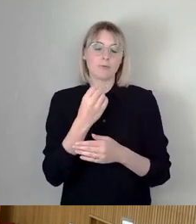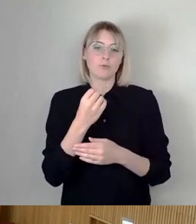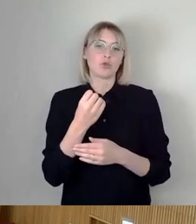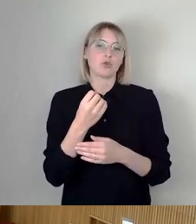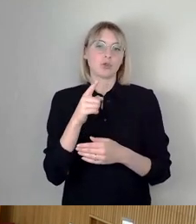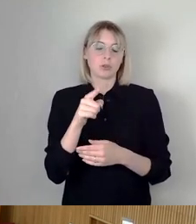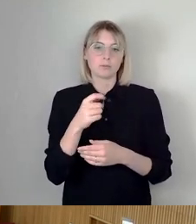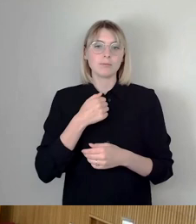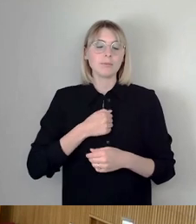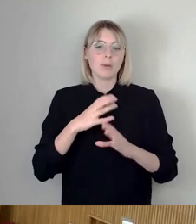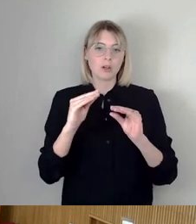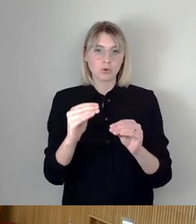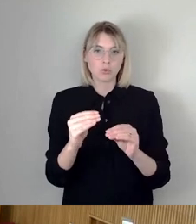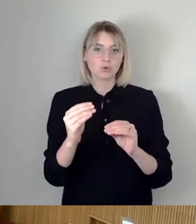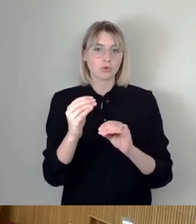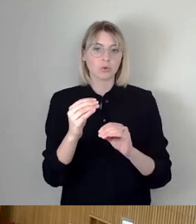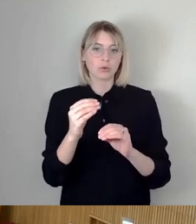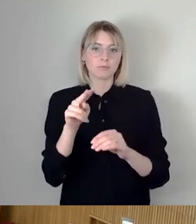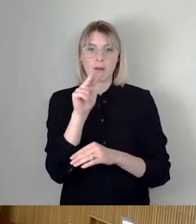werden wir dann natürlich auch öffentlich informieren.